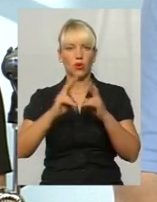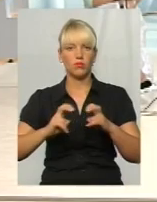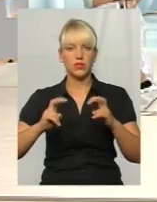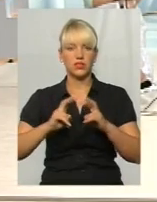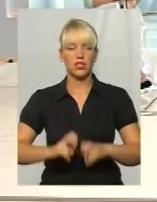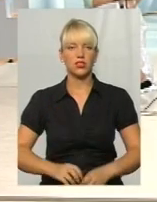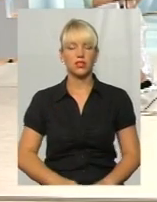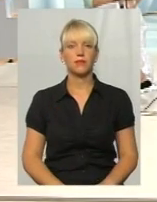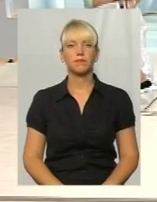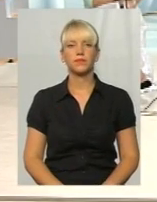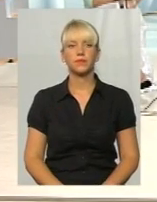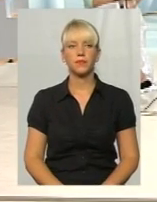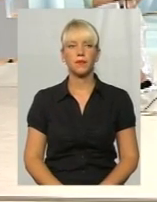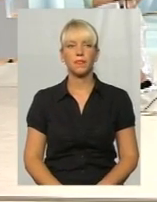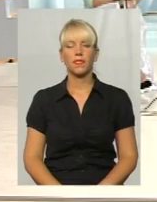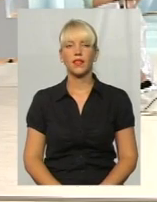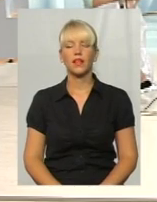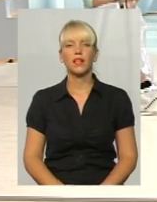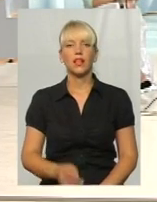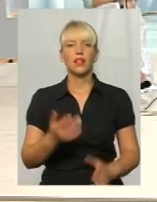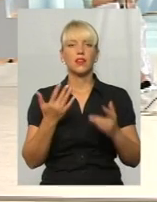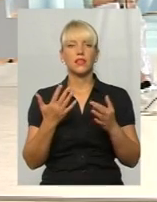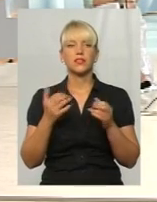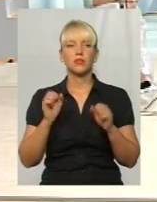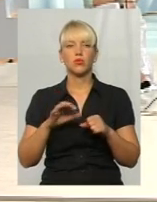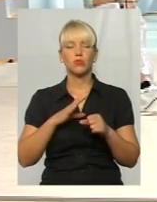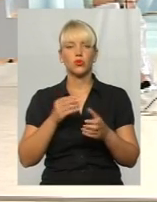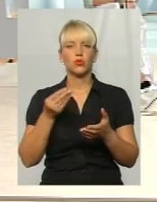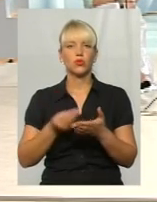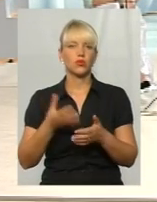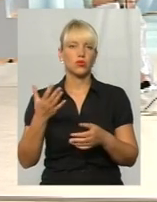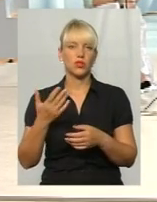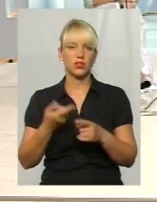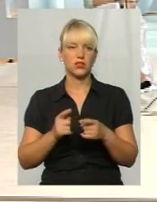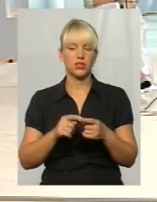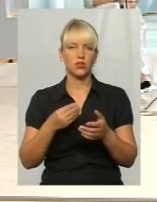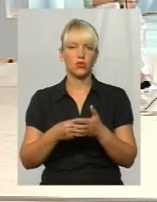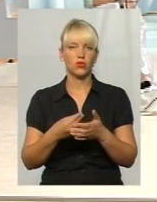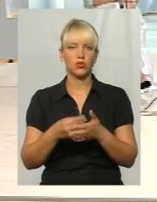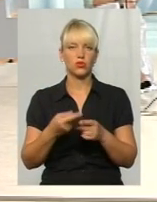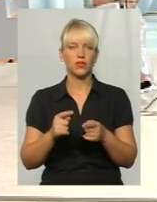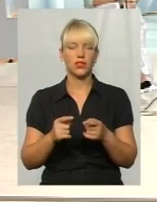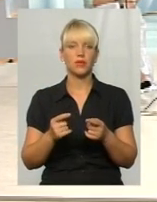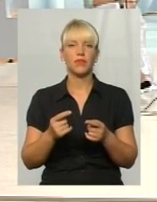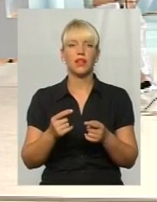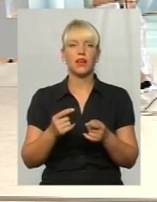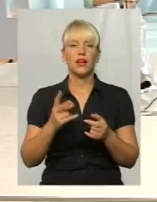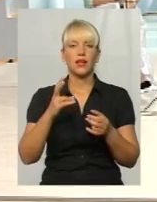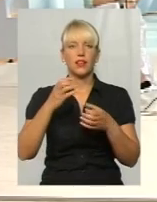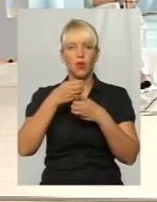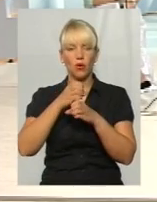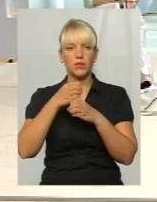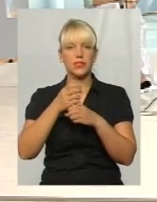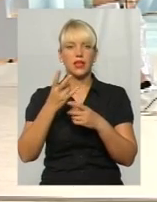Пані Наталі, наскільки може коштувати обстеження дорогого на гепатит С? Ну, якщо використовуватися скидкою,